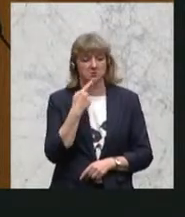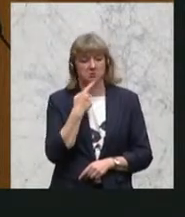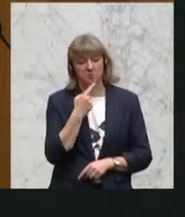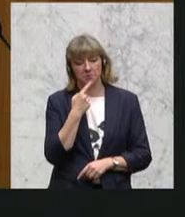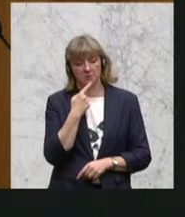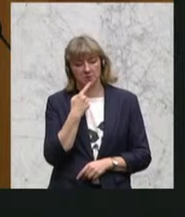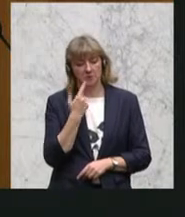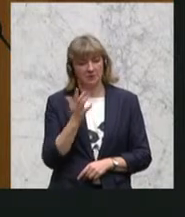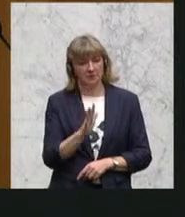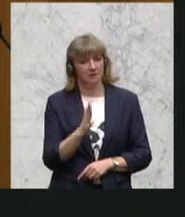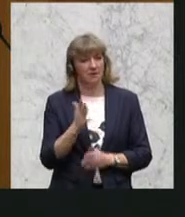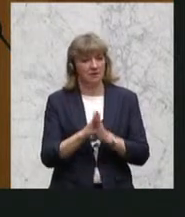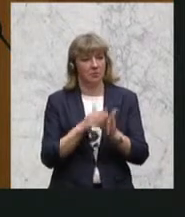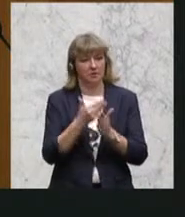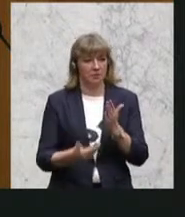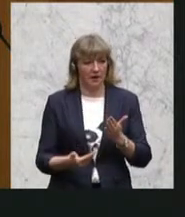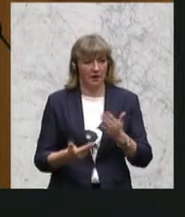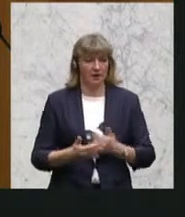Sprache, die Gebärdensprache.